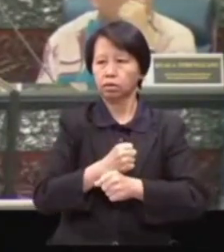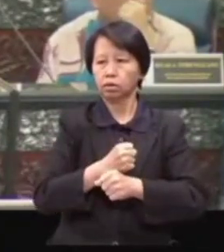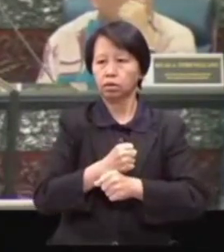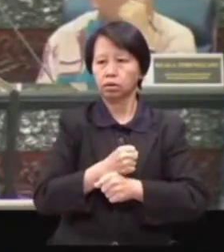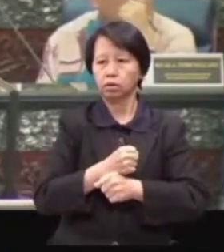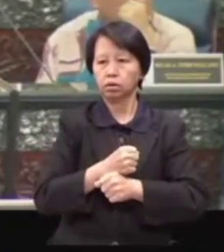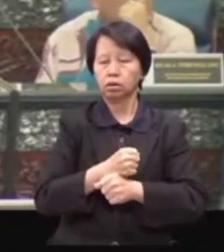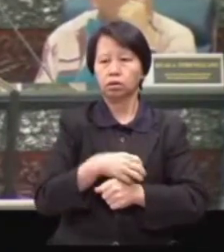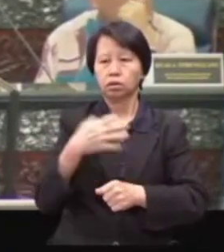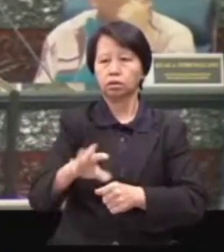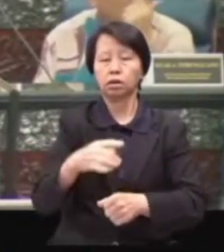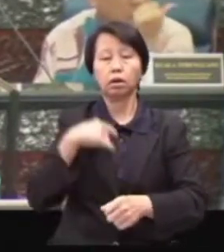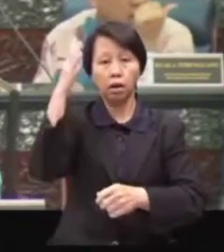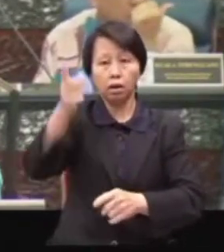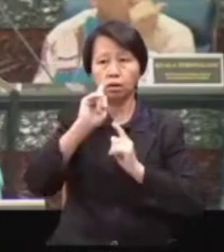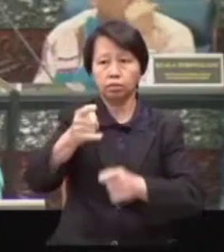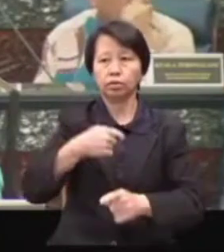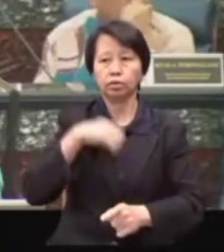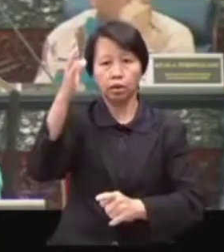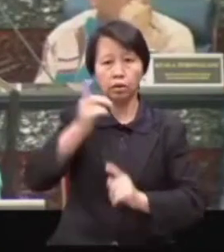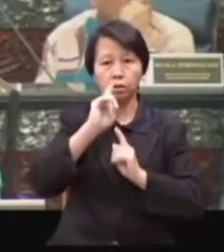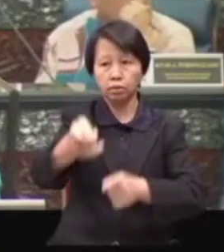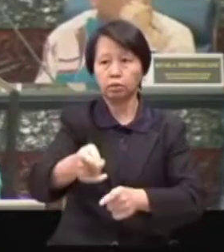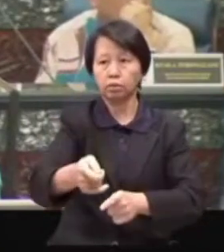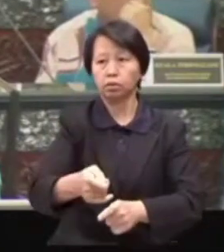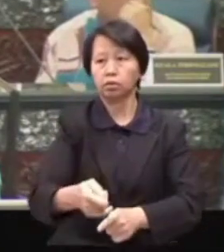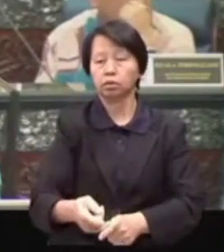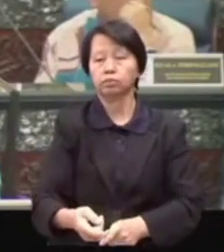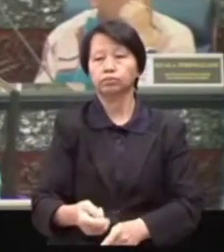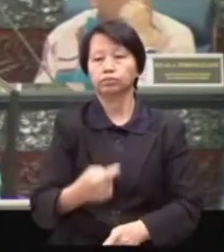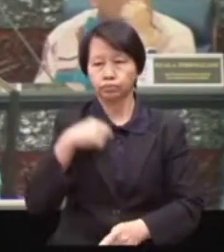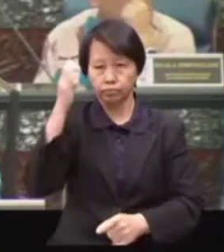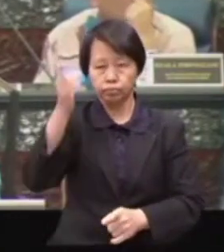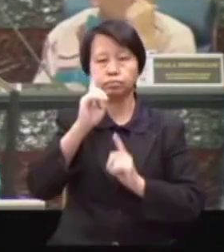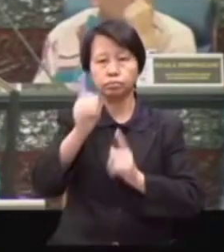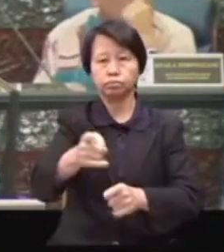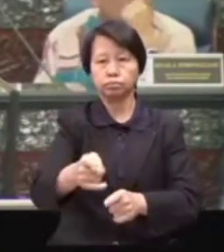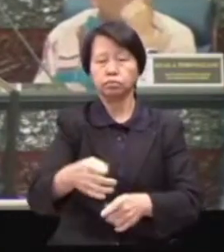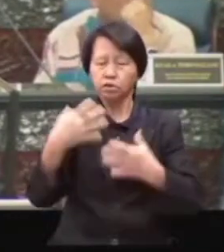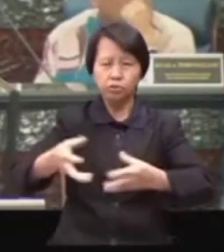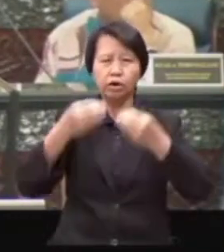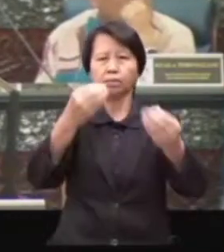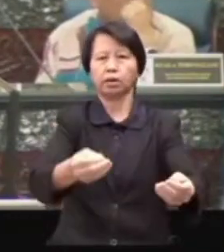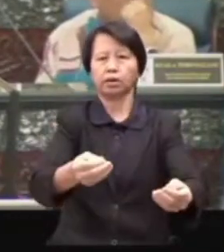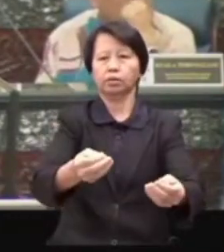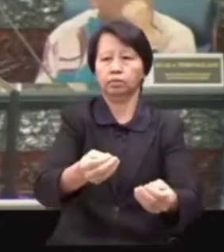Saya dah bagi pada... Saya akan jawab. Saya akan jawab. Saya rajap. Saya nak.